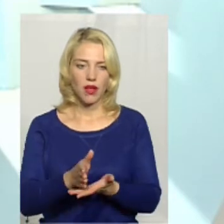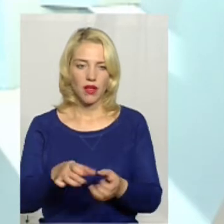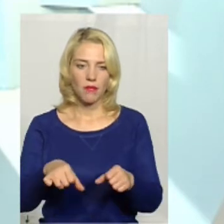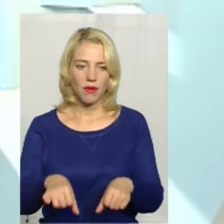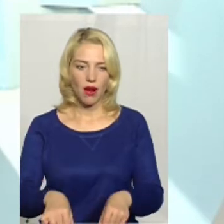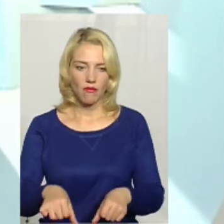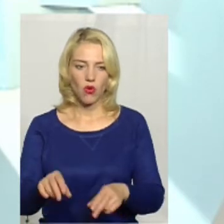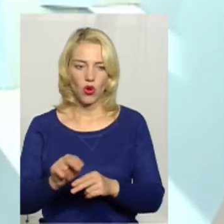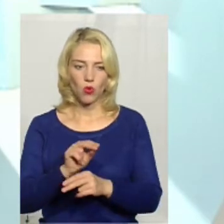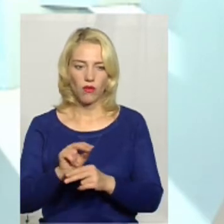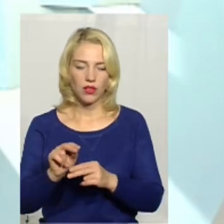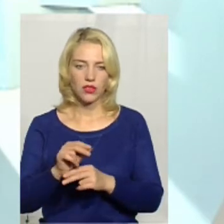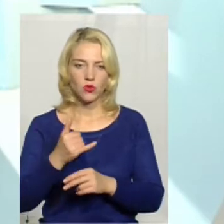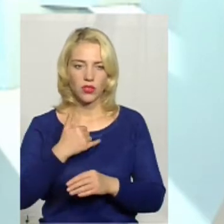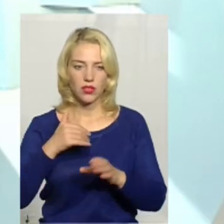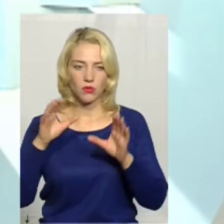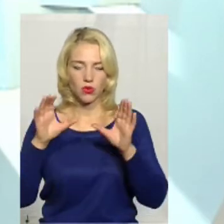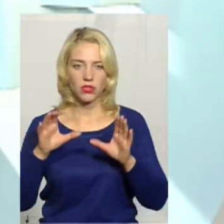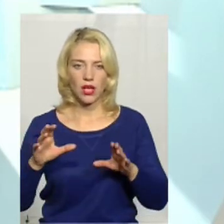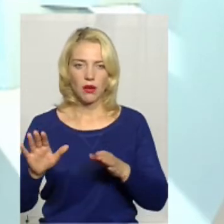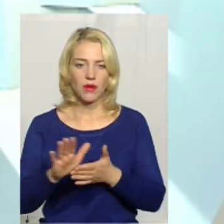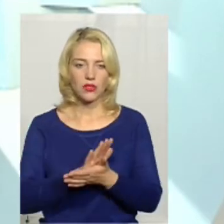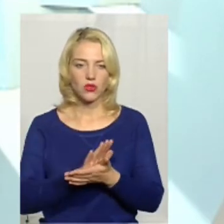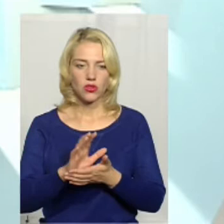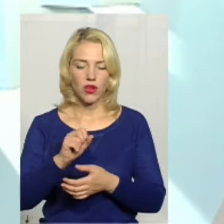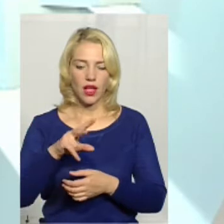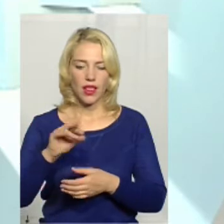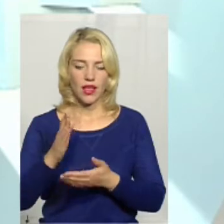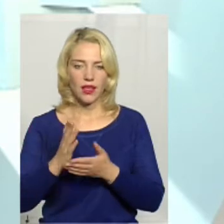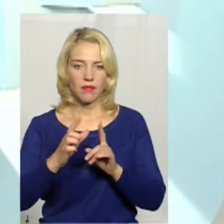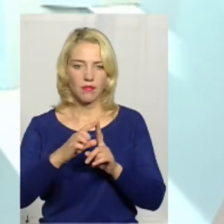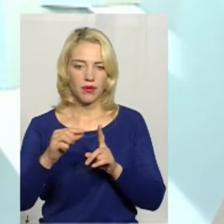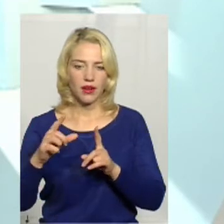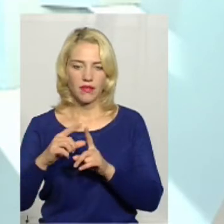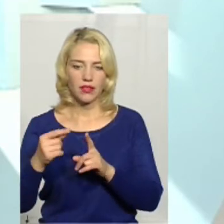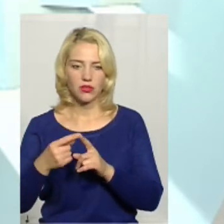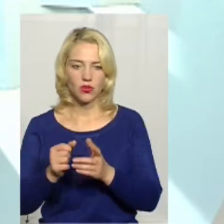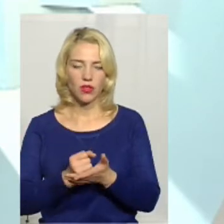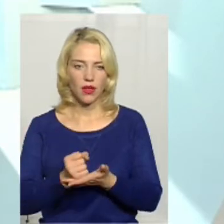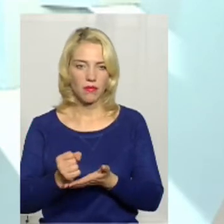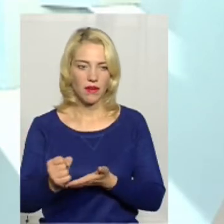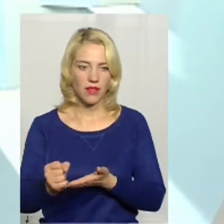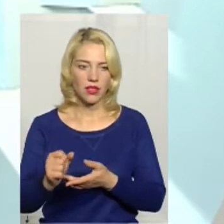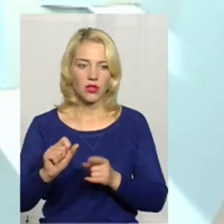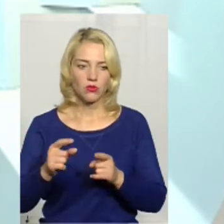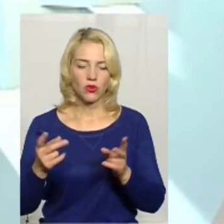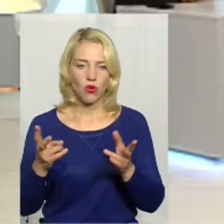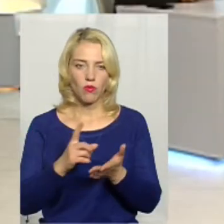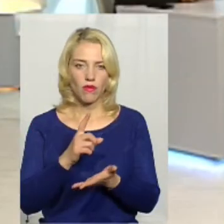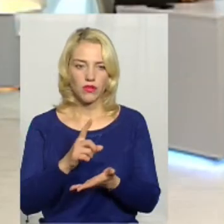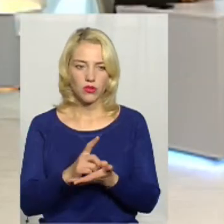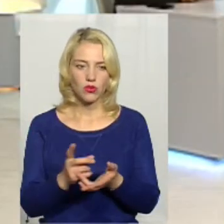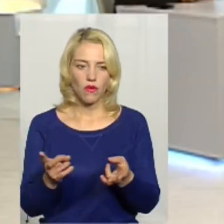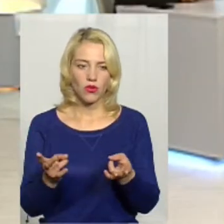лікуватися у нас по Конституції безкоштовно. Але є правила цього направлення до лікування. Обов'язково треба,